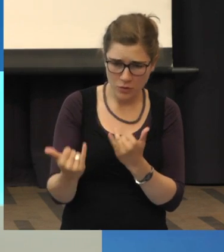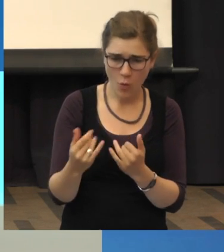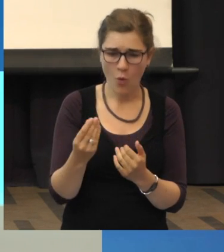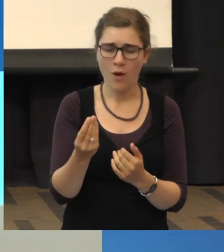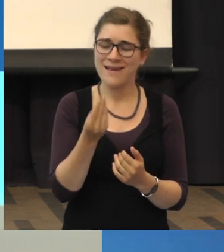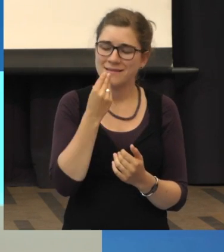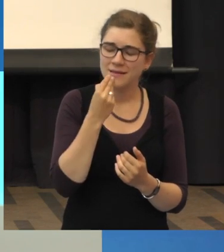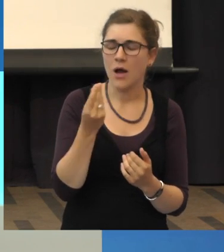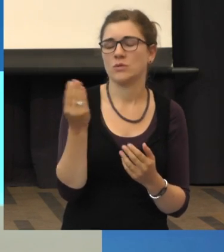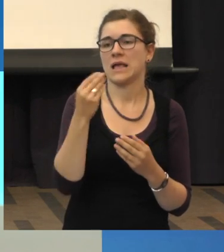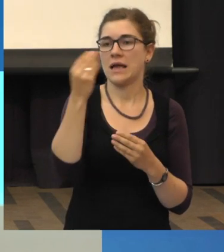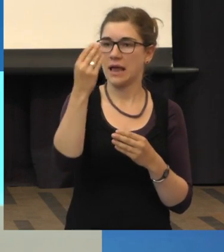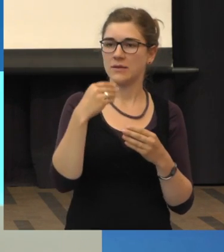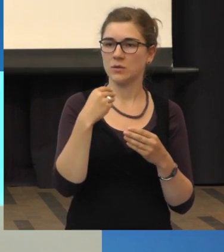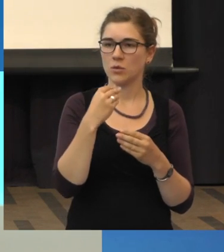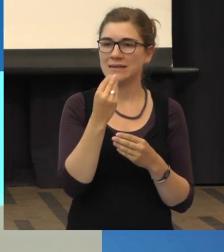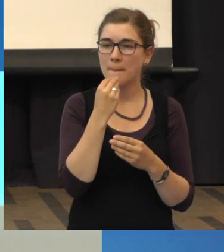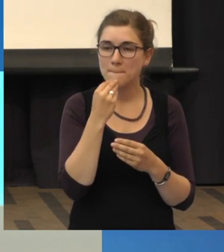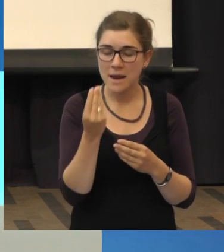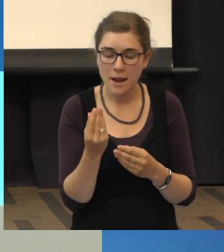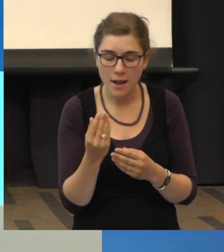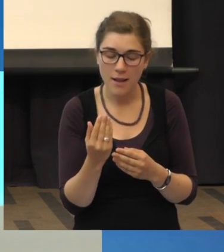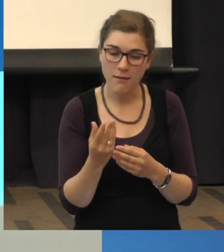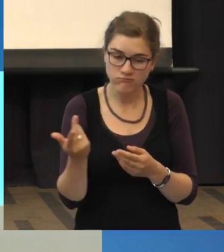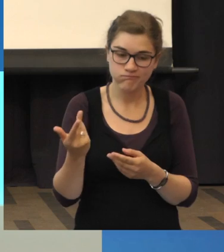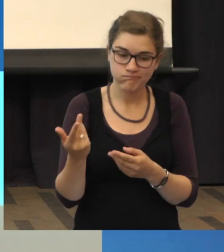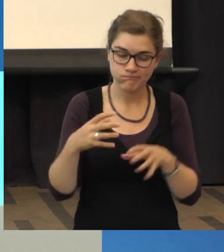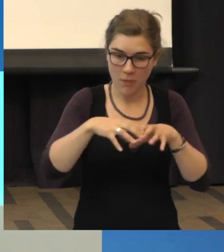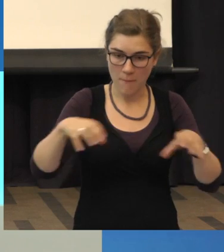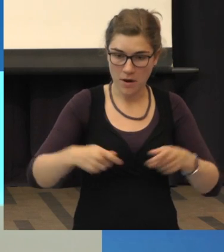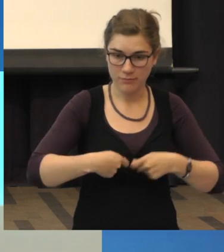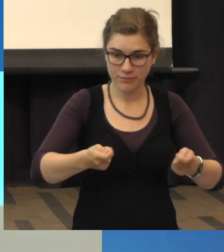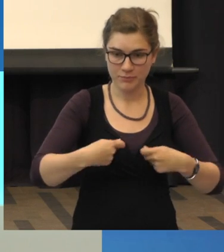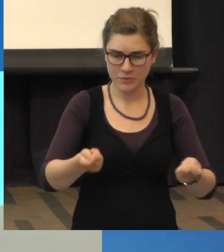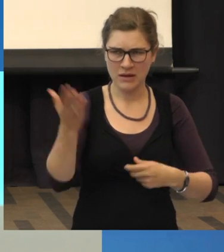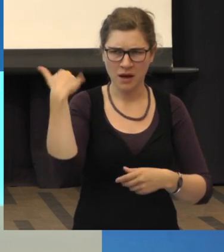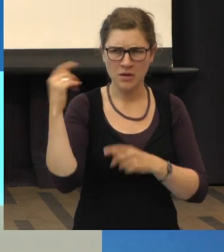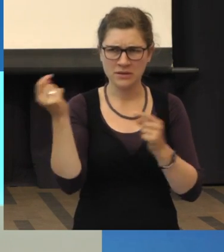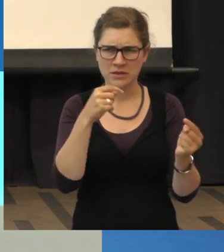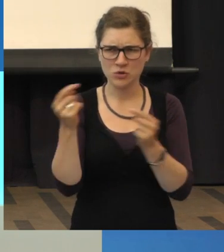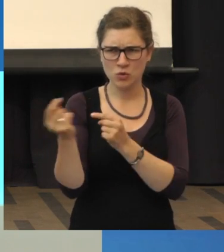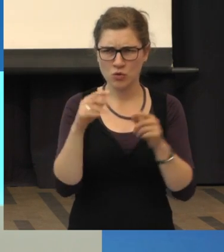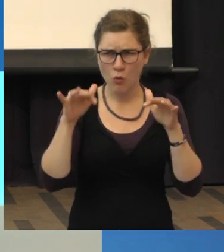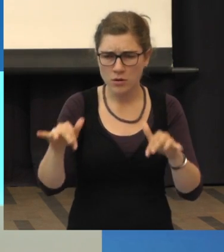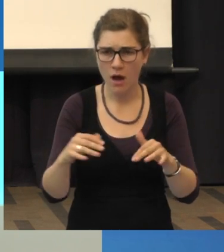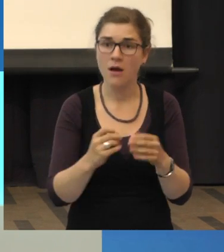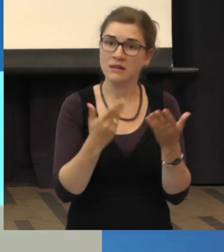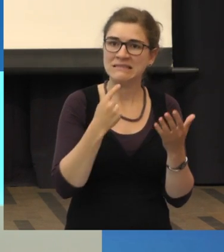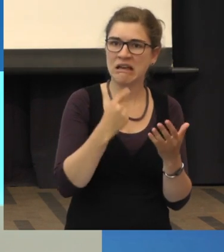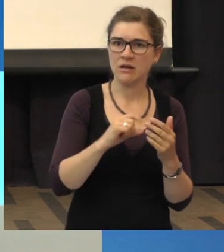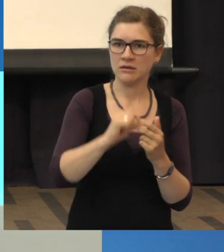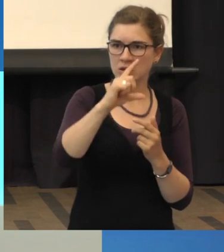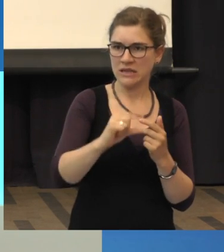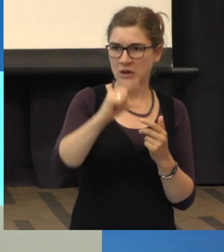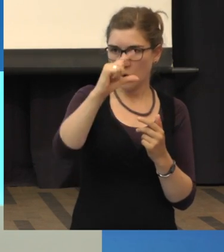auf den Markt kamen, dass da eine Diskussion entstand, die Dosierungen sind zu hoch. Dass aber inzwischen, die jetzt